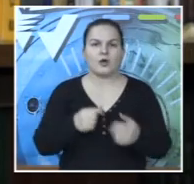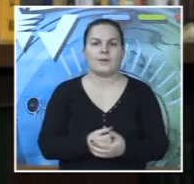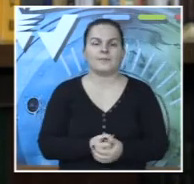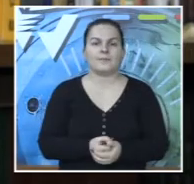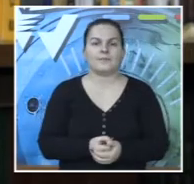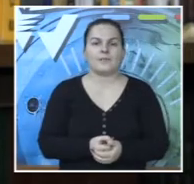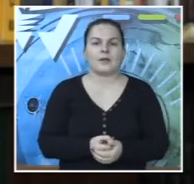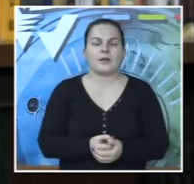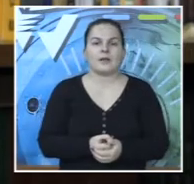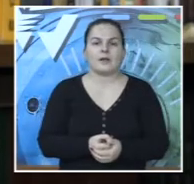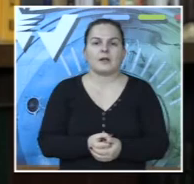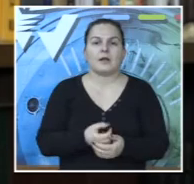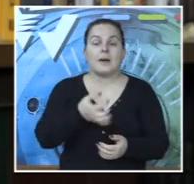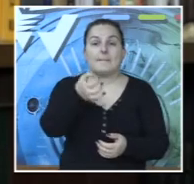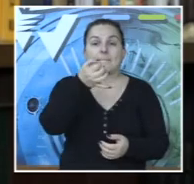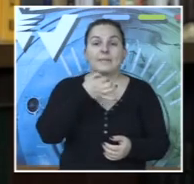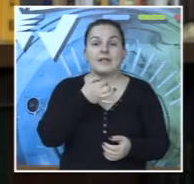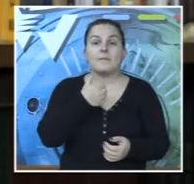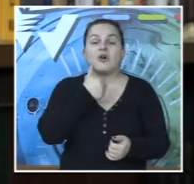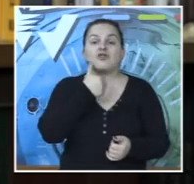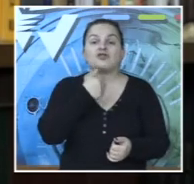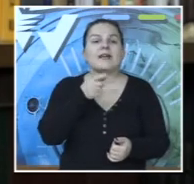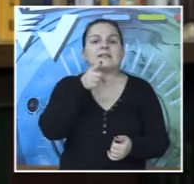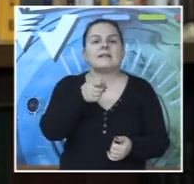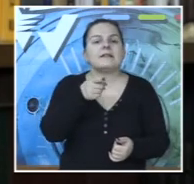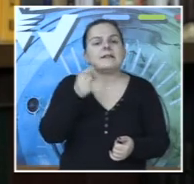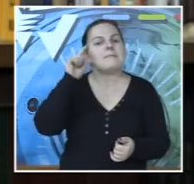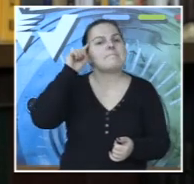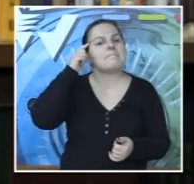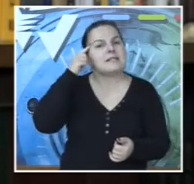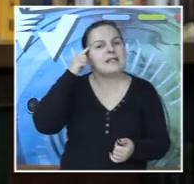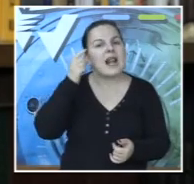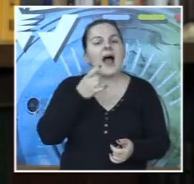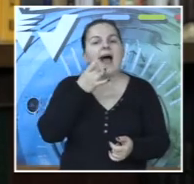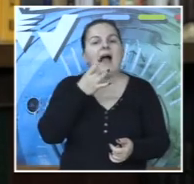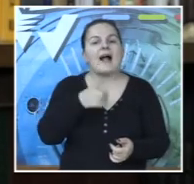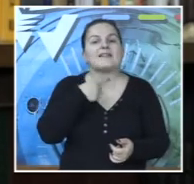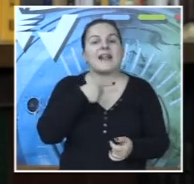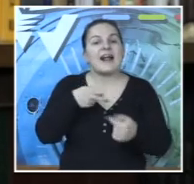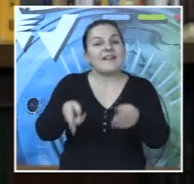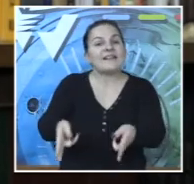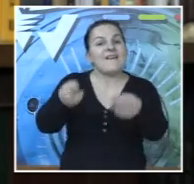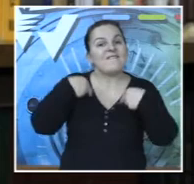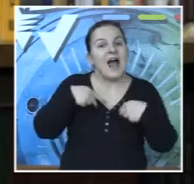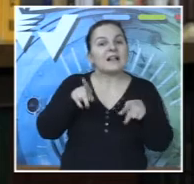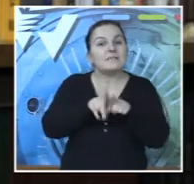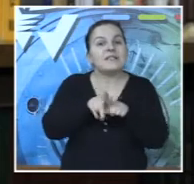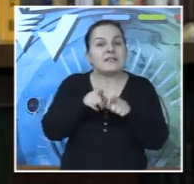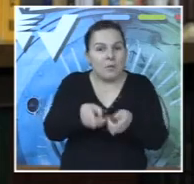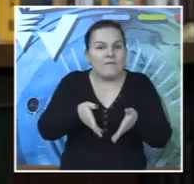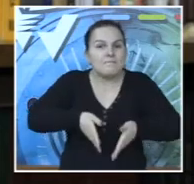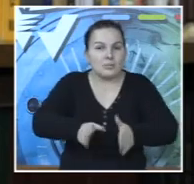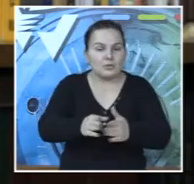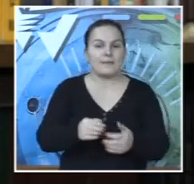kad je prošla i anestezija, da je isto i to. Pitao me, a šta si ti mislila pod onim kad si rekla da ti se